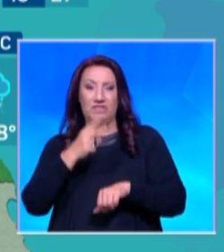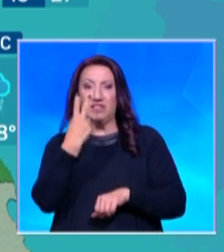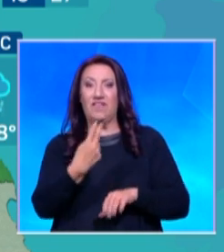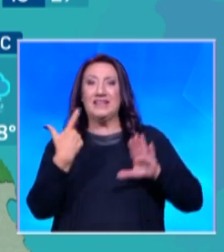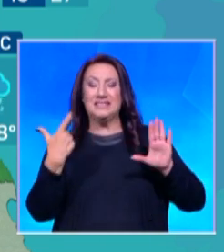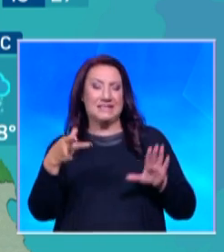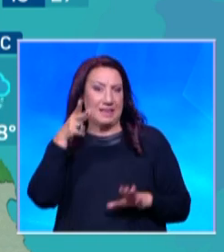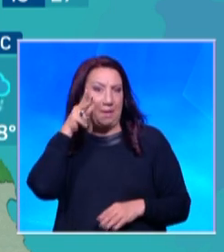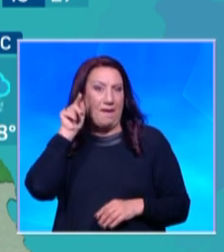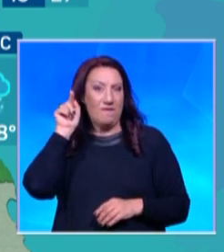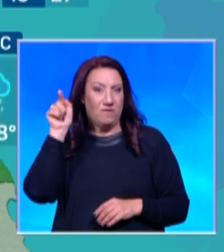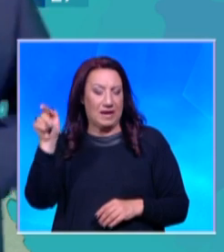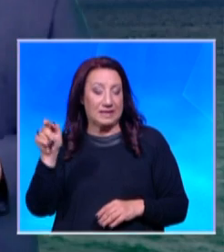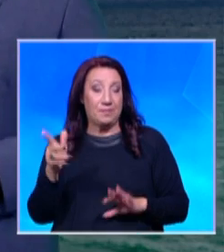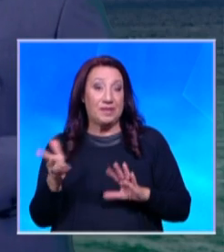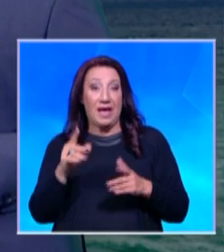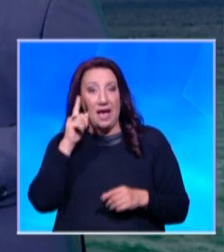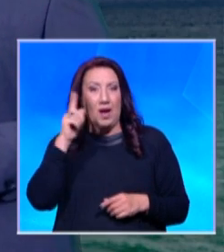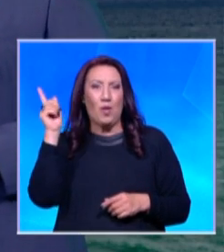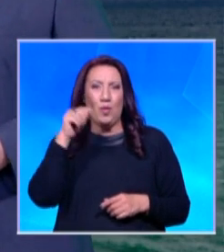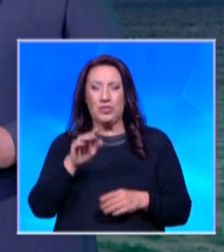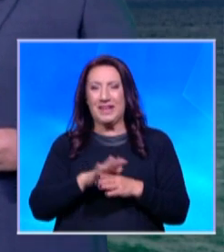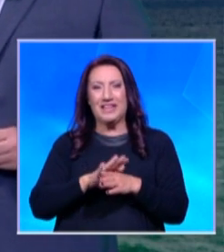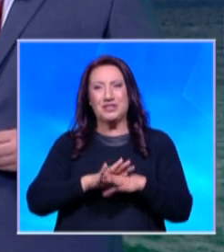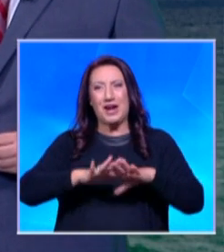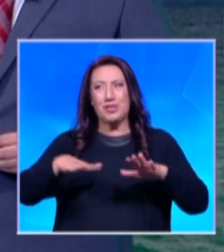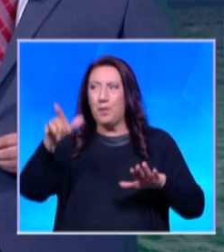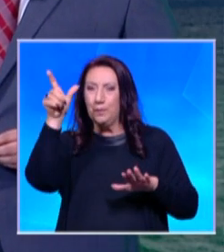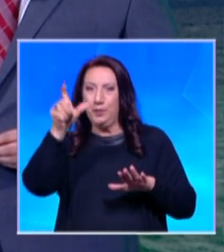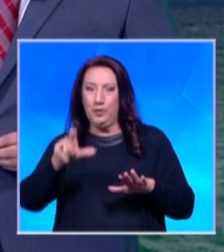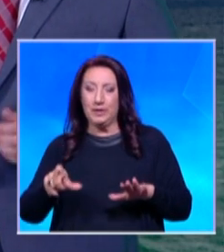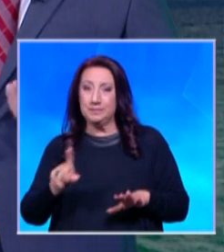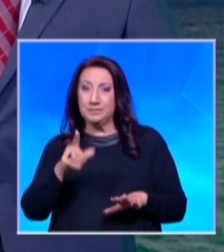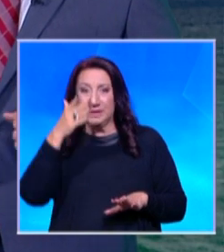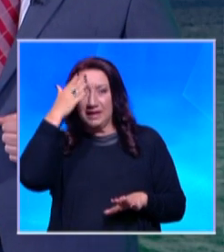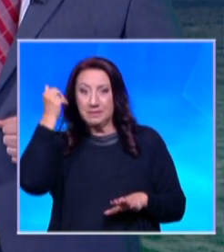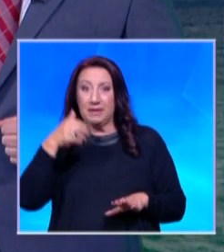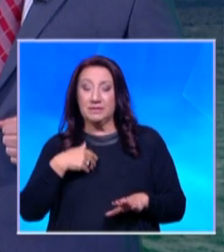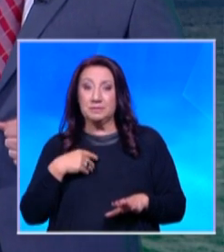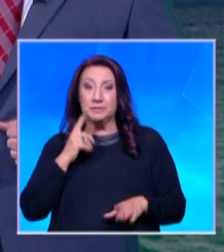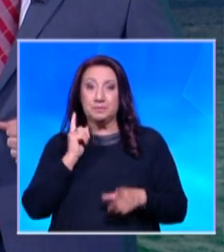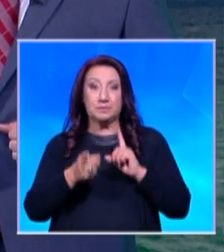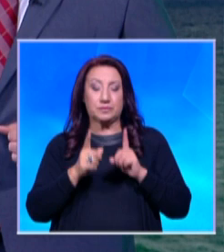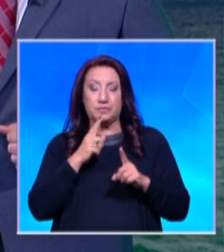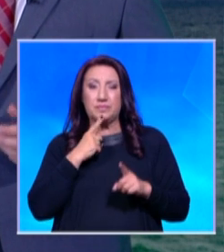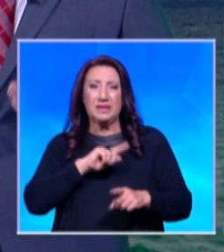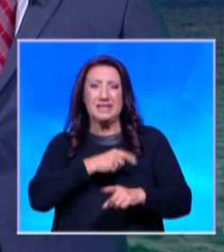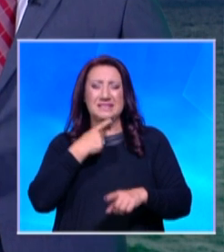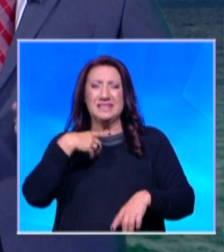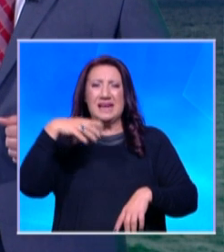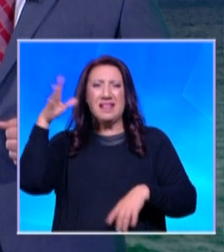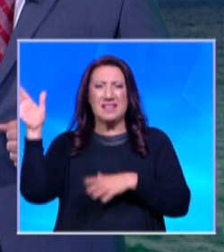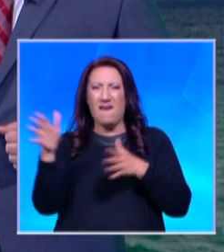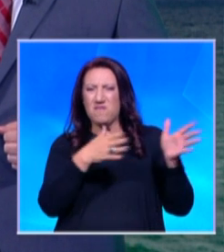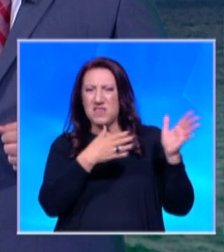температура в Варна. Ако утре сте по нашето Черноморие, не забравяйте предупреждението за силен вятър и валежи с грамотевици. Там